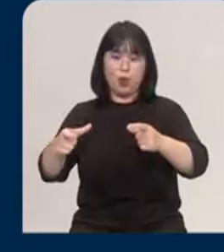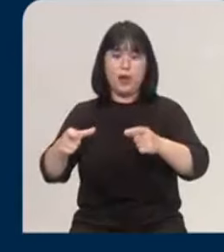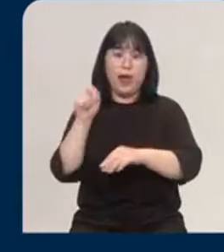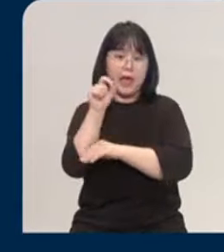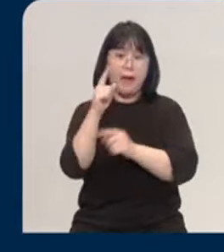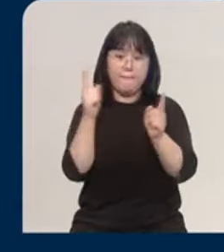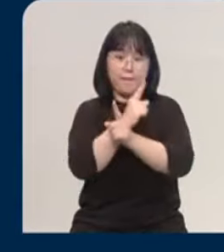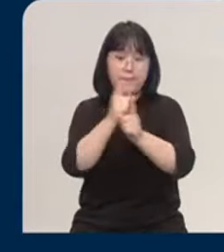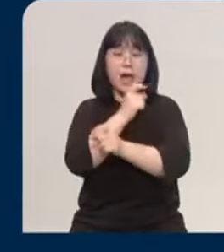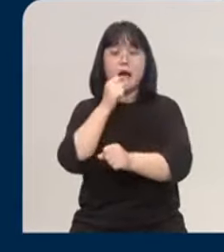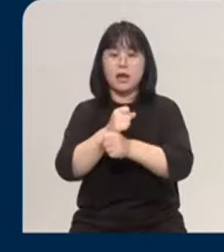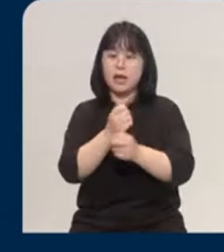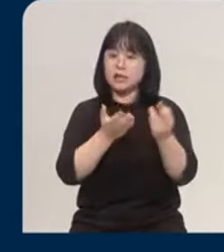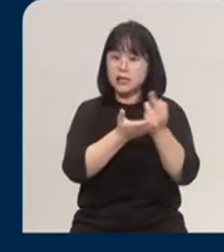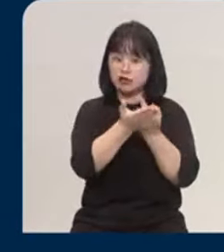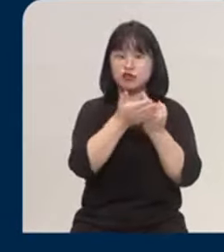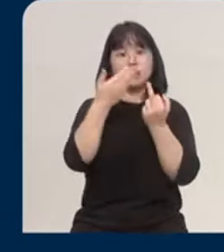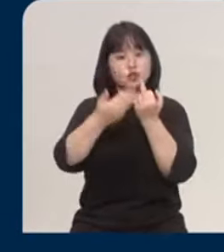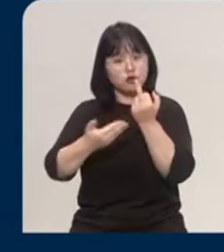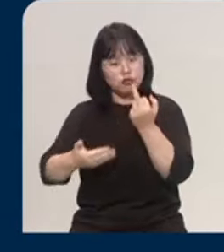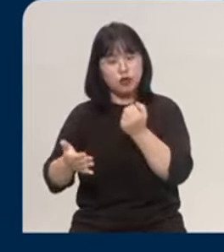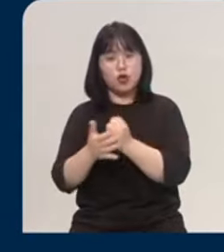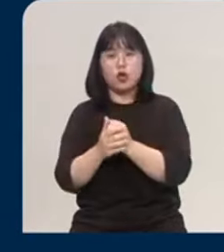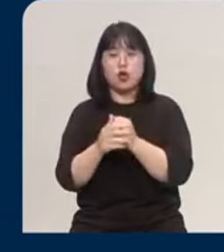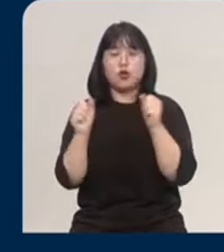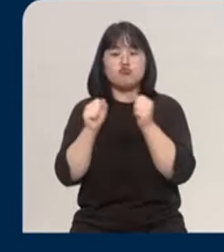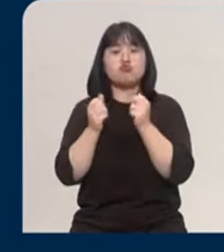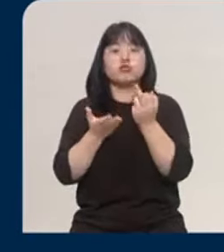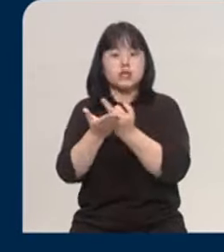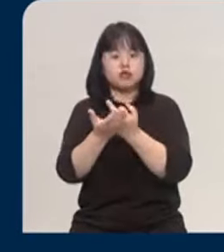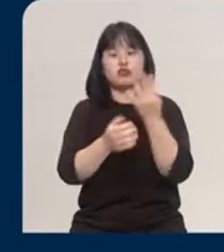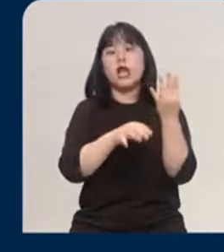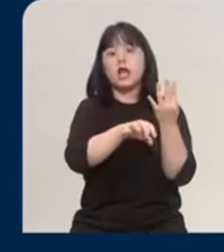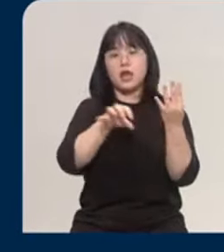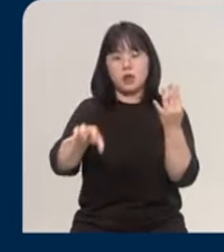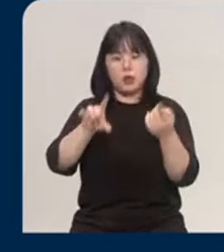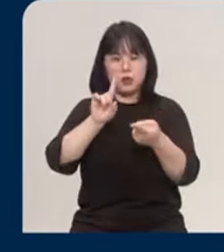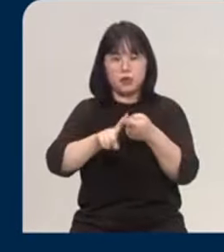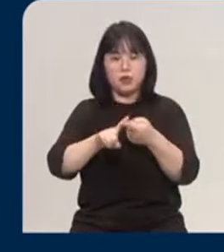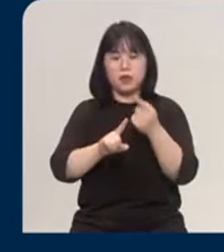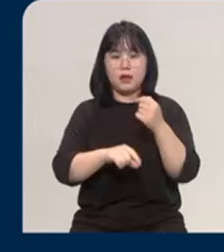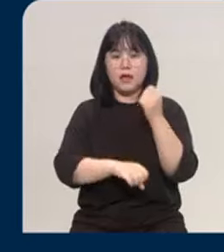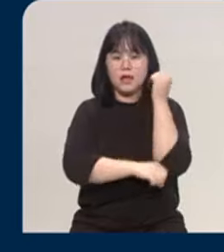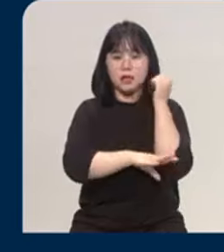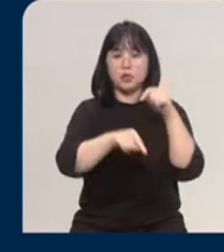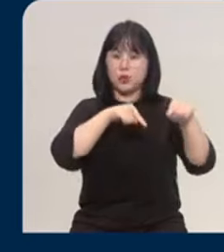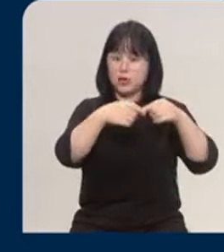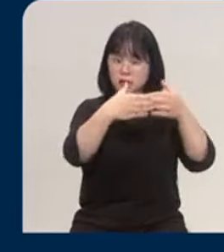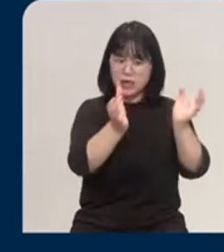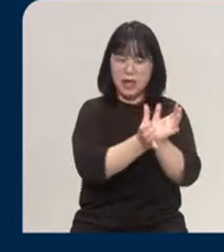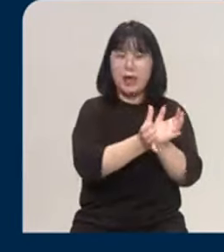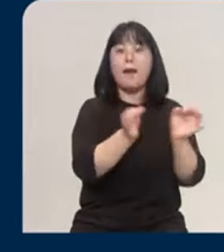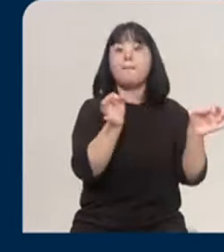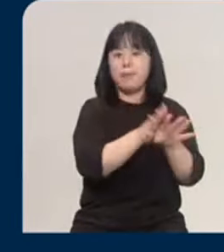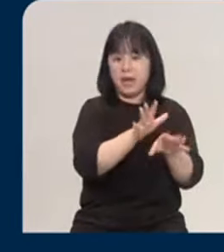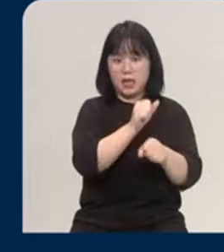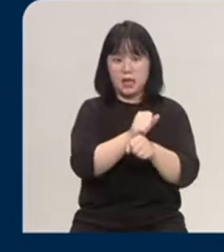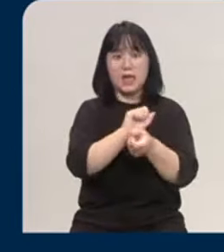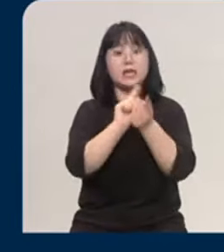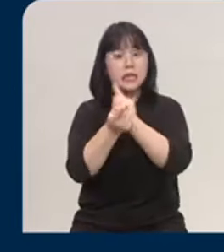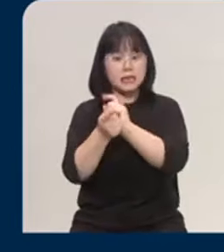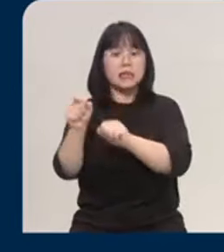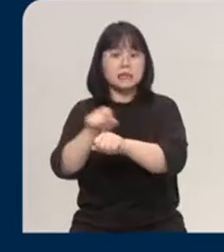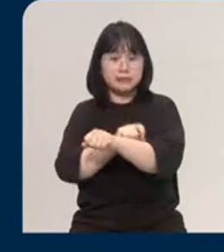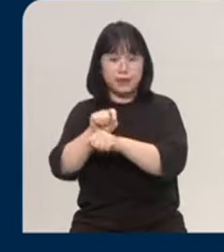제주시와 서귀포시, 북제주군 등 4개 기초자치단체를 폐지했습니다. 대신 특별자치도 아래에